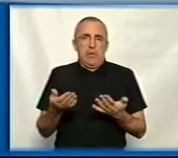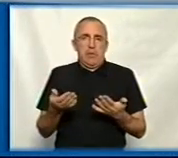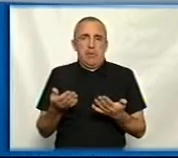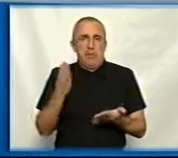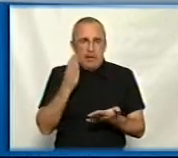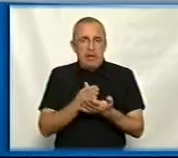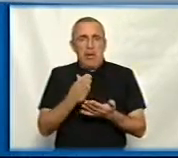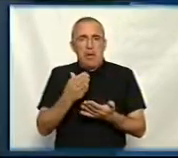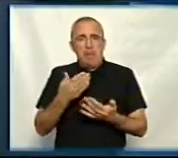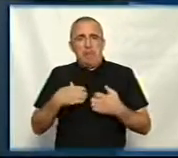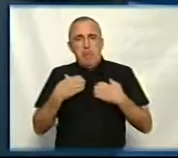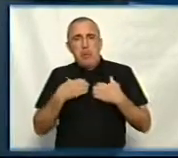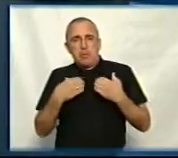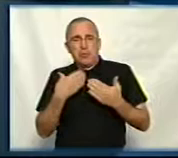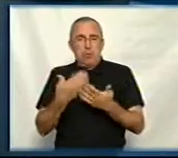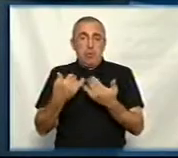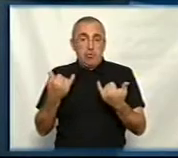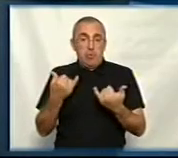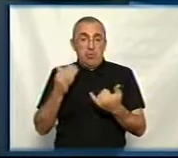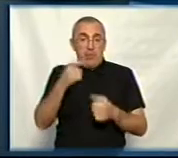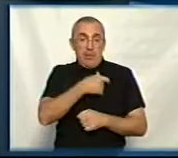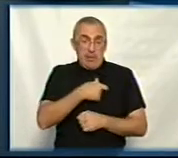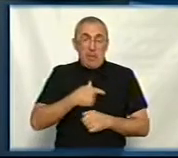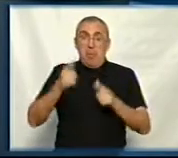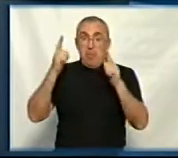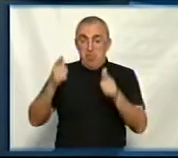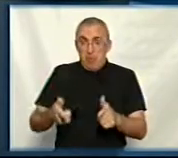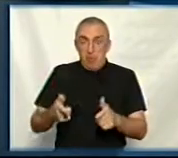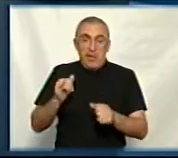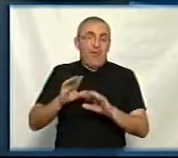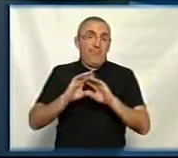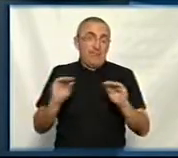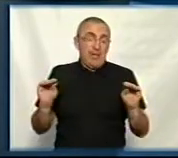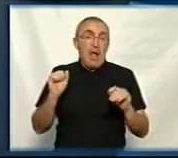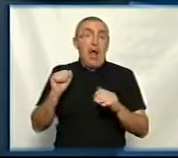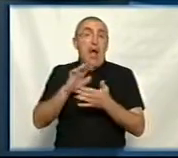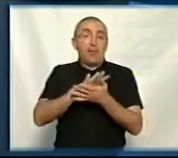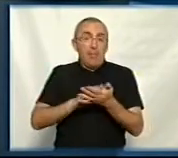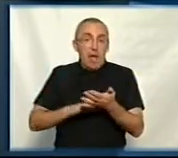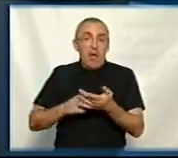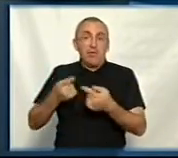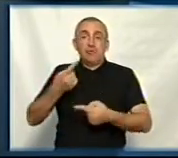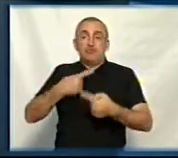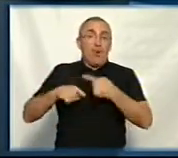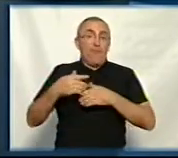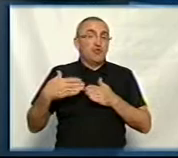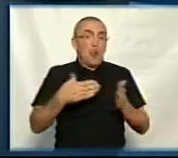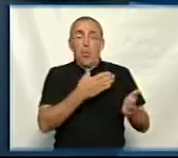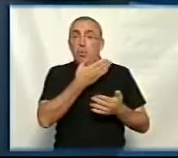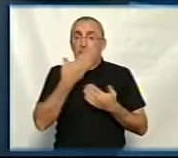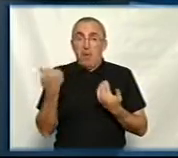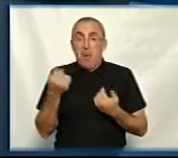Є просторога того, що от ми зараз, вірніше, ви депутати ухвалюєте, ну і все, а далі вже зворотнього шляху немає,